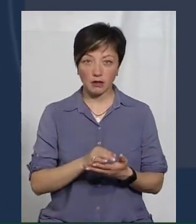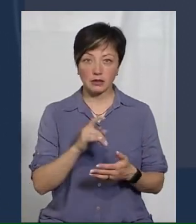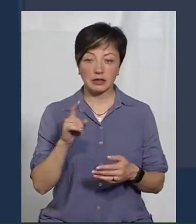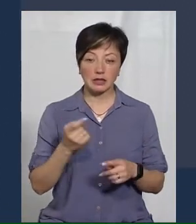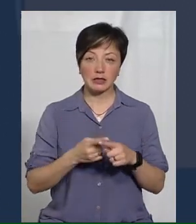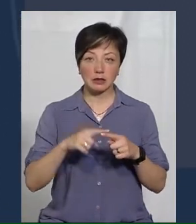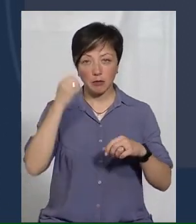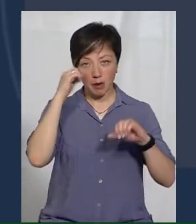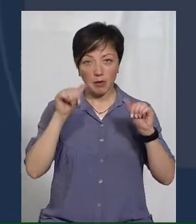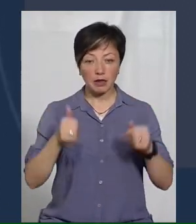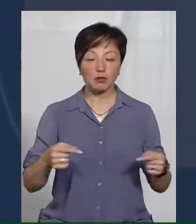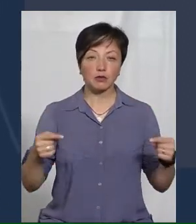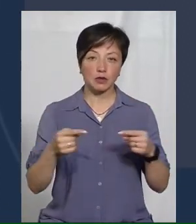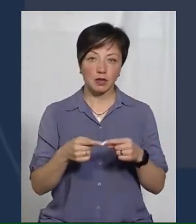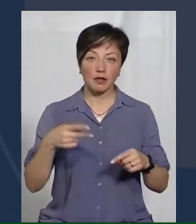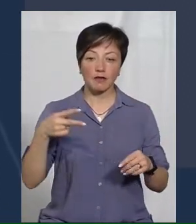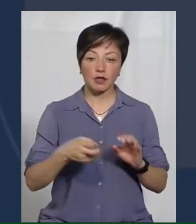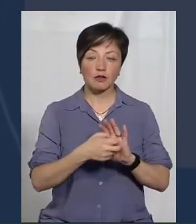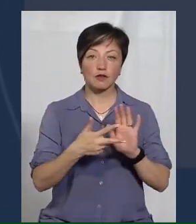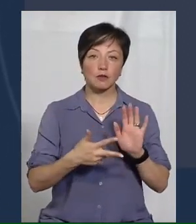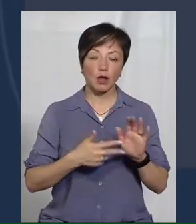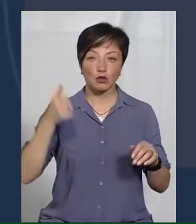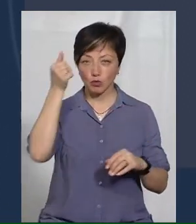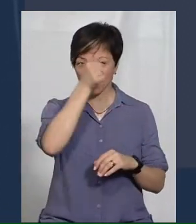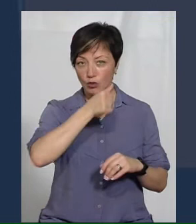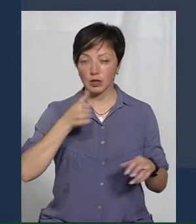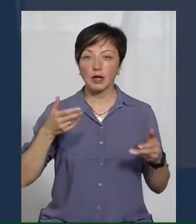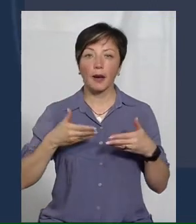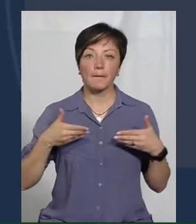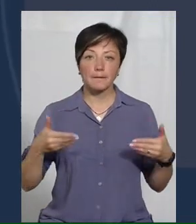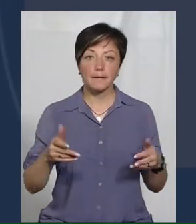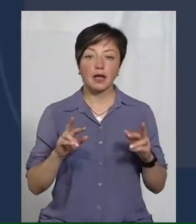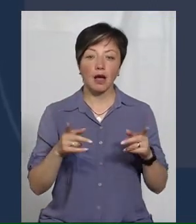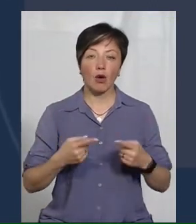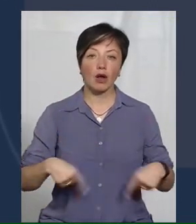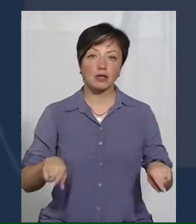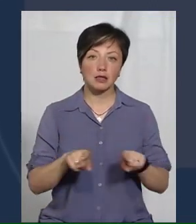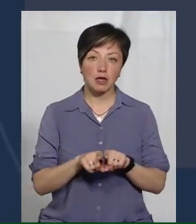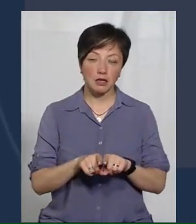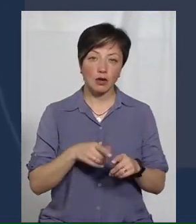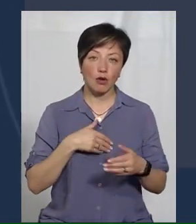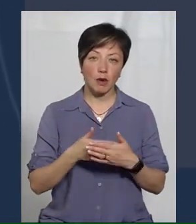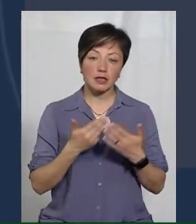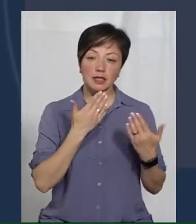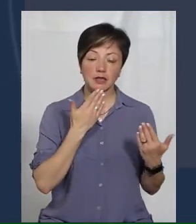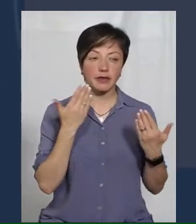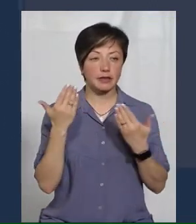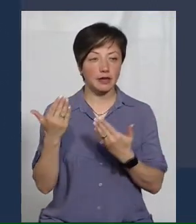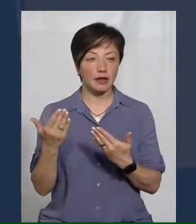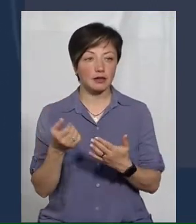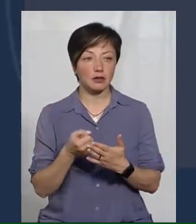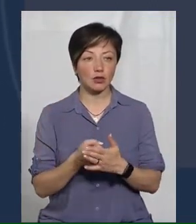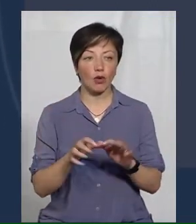'ятки вже безпосередньо. У 2018 році ми, як організація громадська, зверталися до